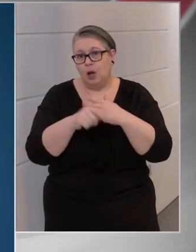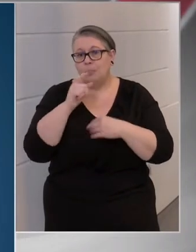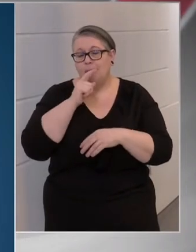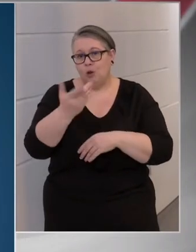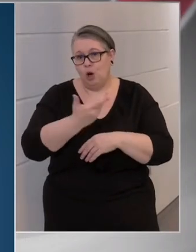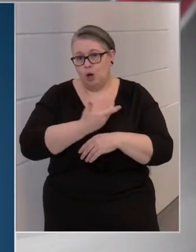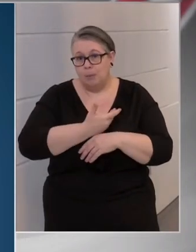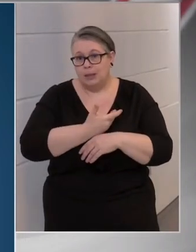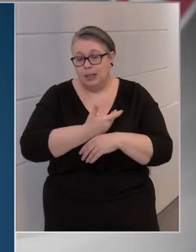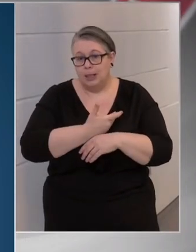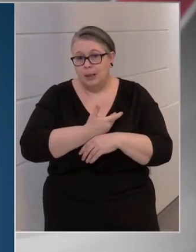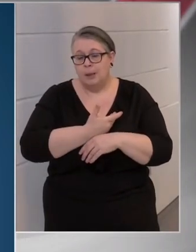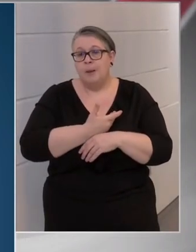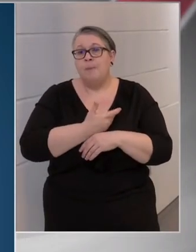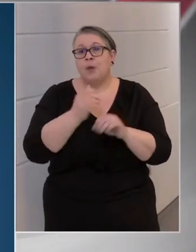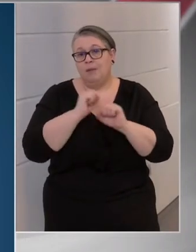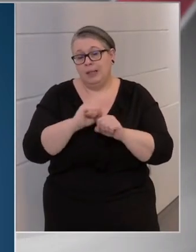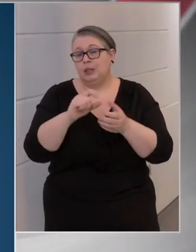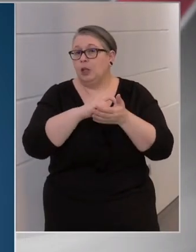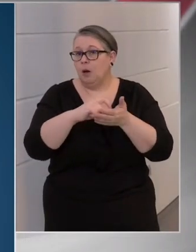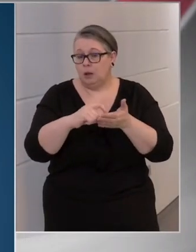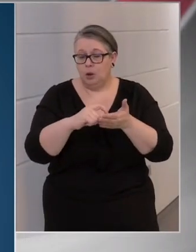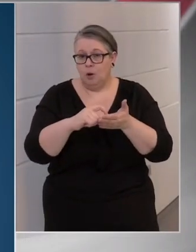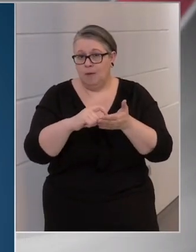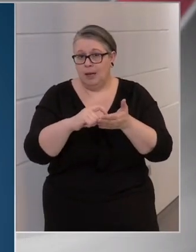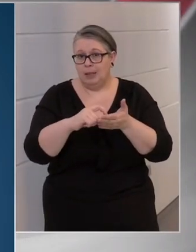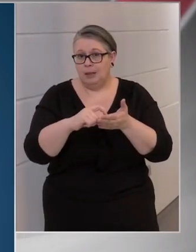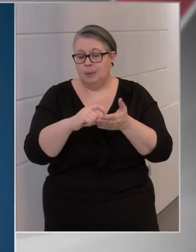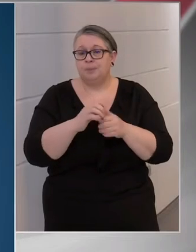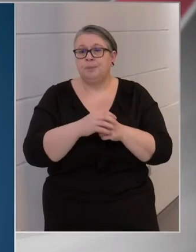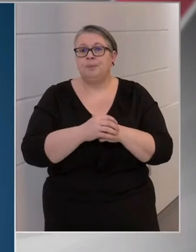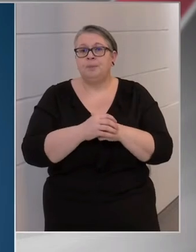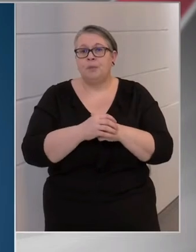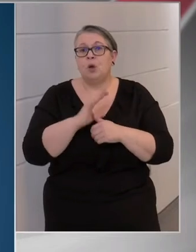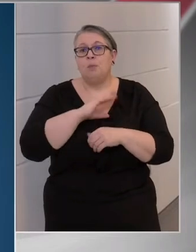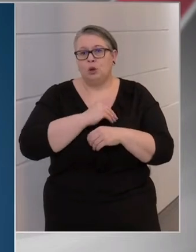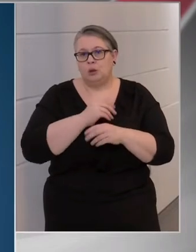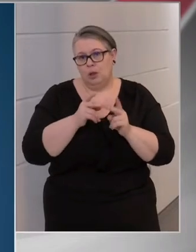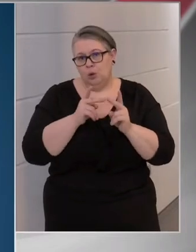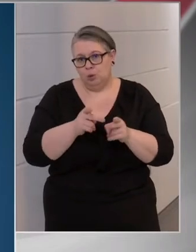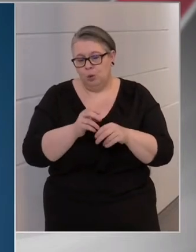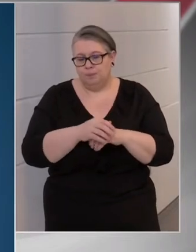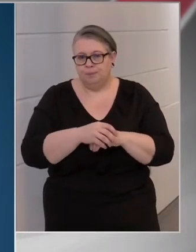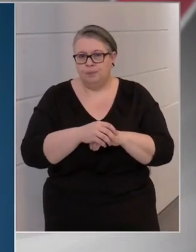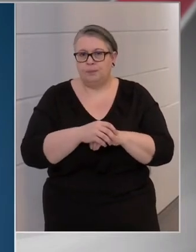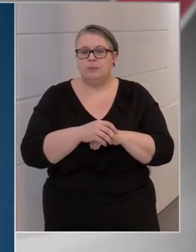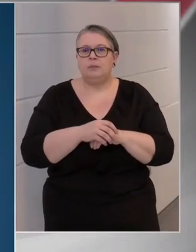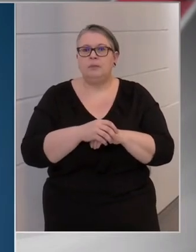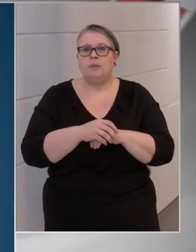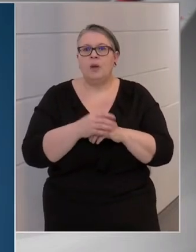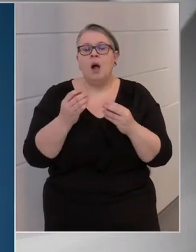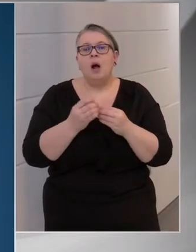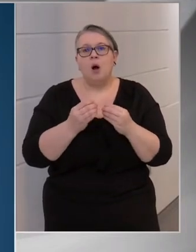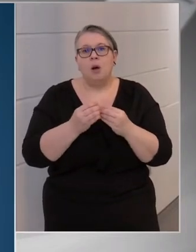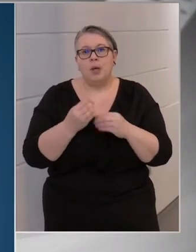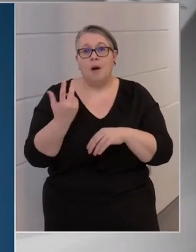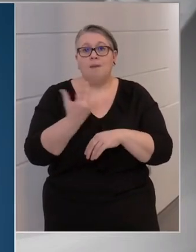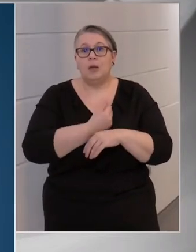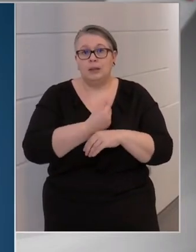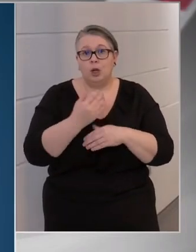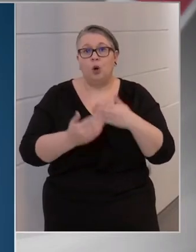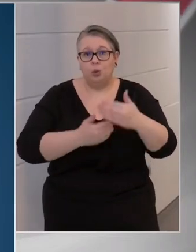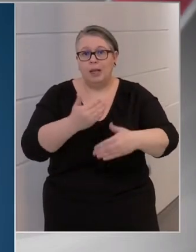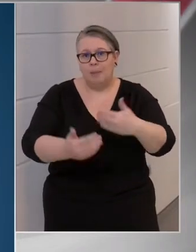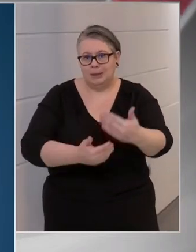a védettségigazolványt is megkapja postán. Ami a vakcina